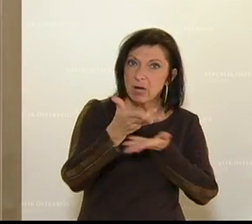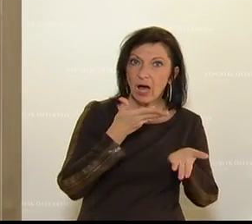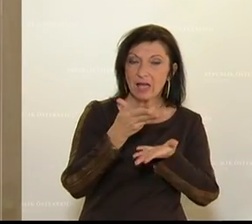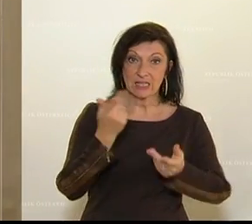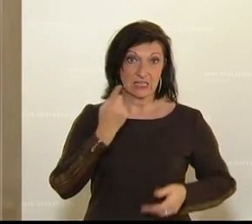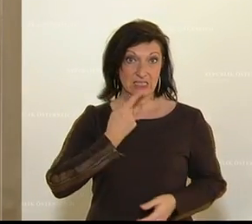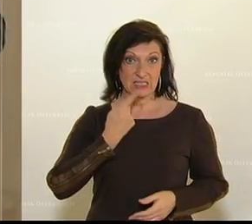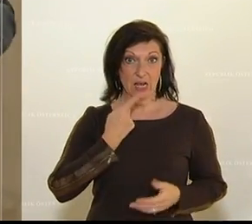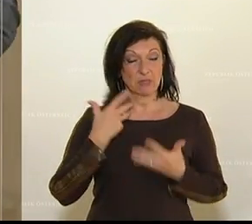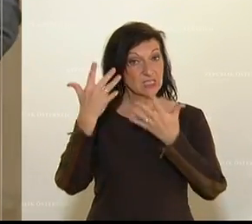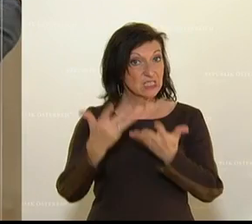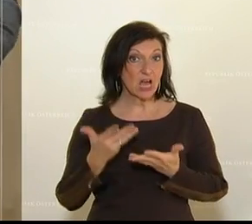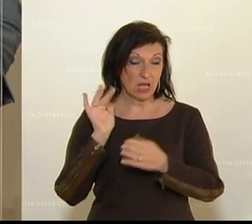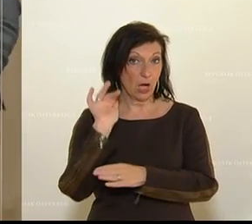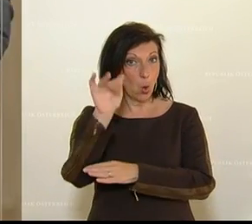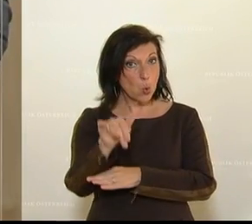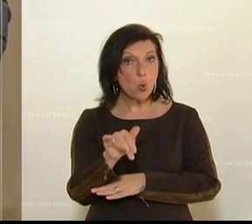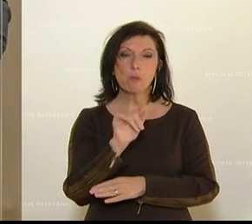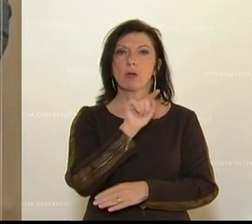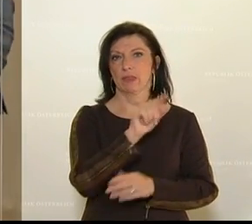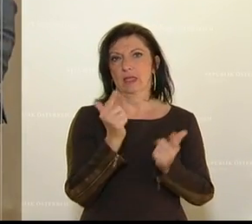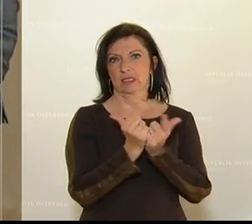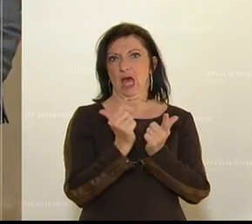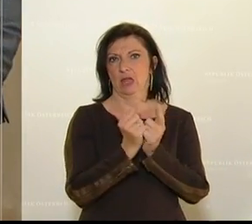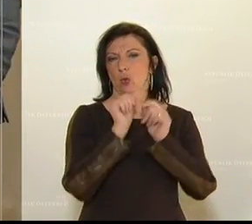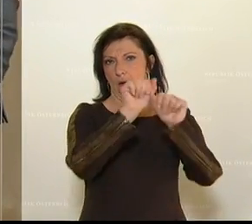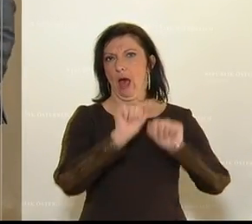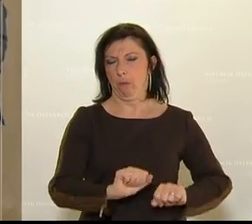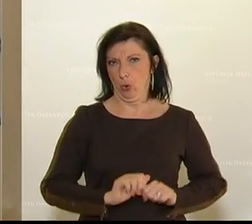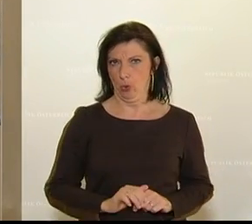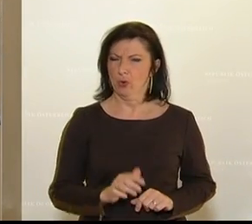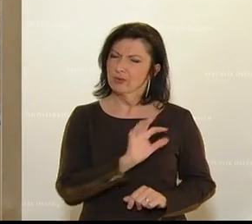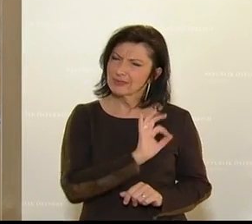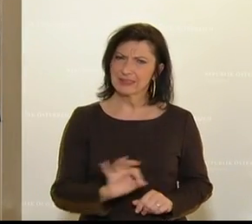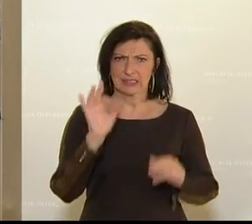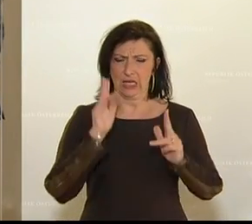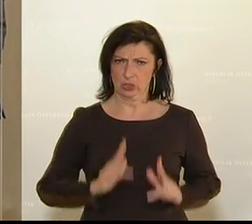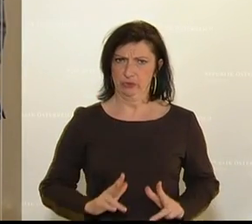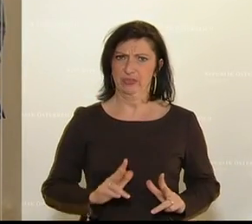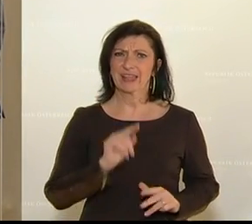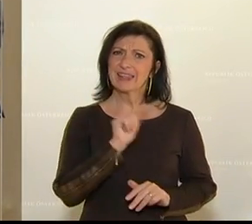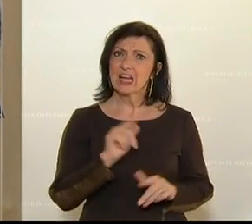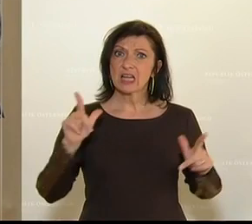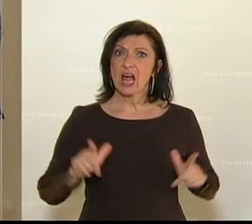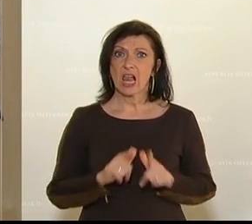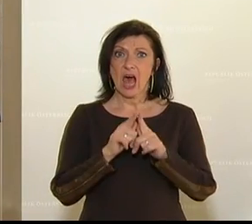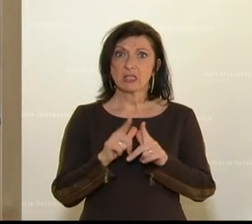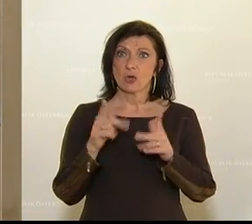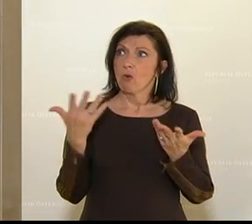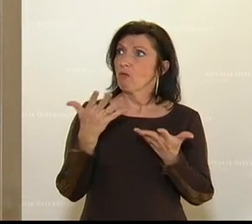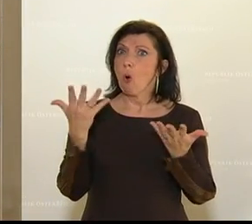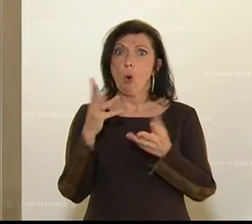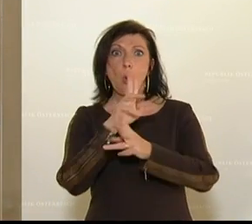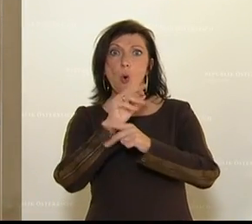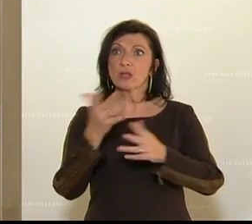bin seit über zehn Jahren Abonnent des Konsumenten und bin sehr zufrieden. Diese Leistung könnte ich in Österreich nirgendwo anders